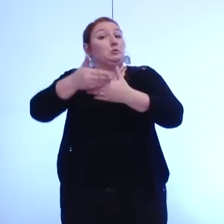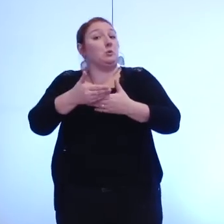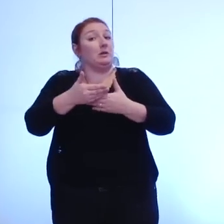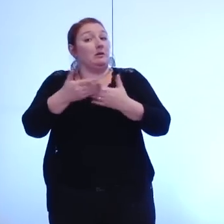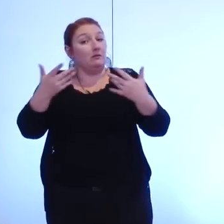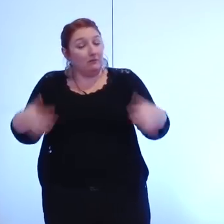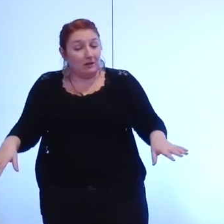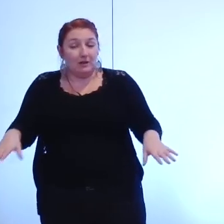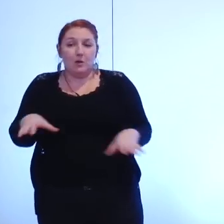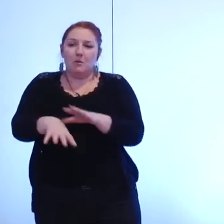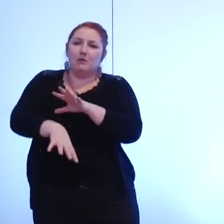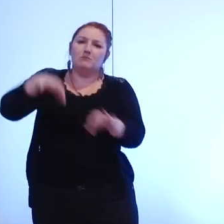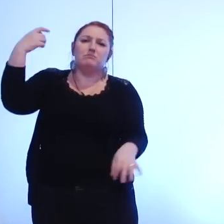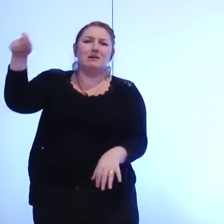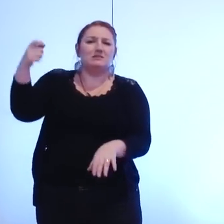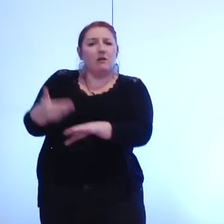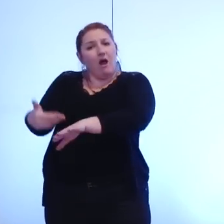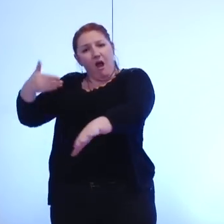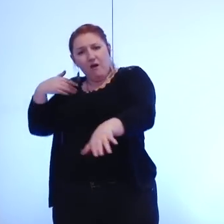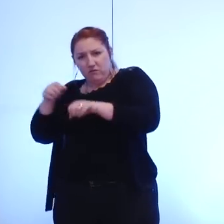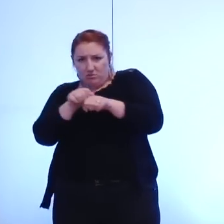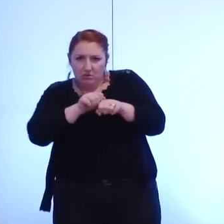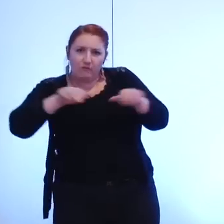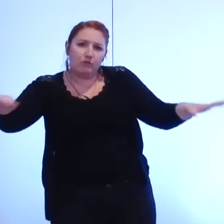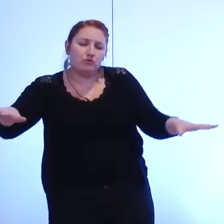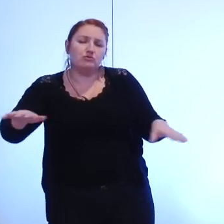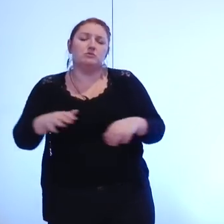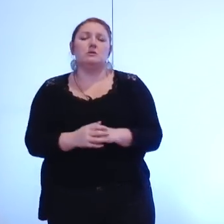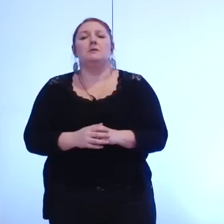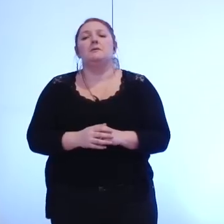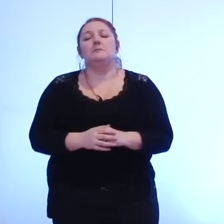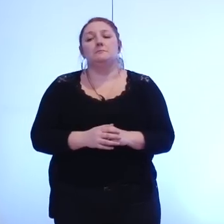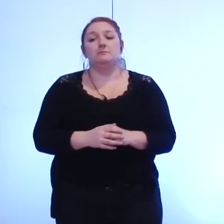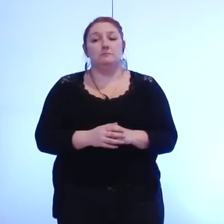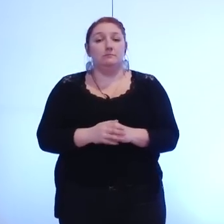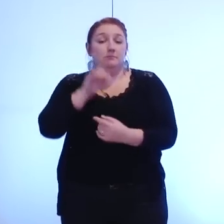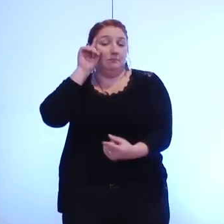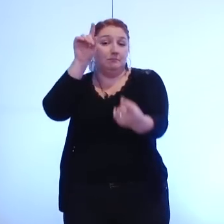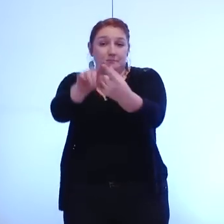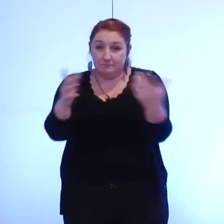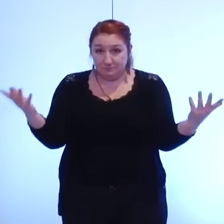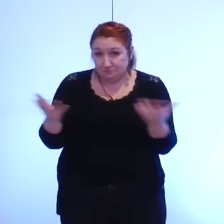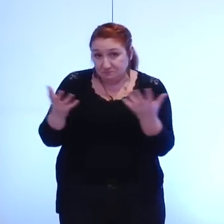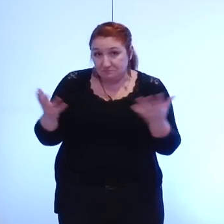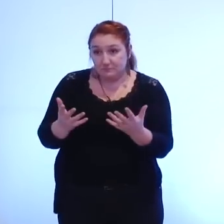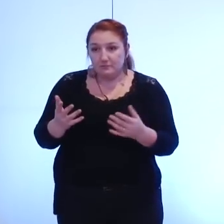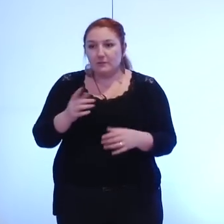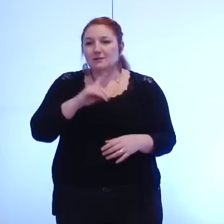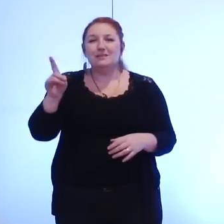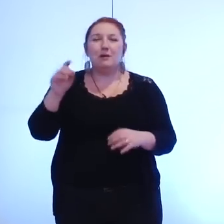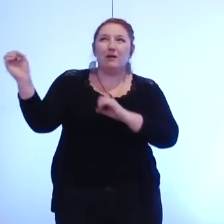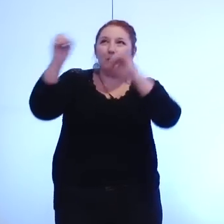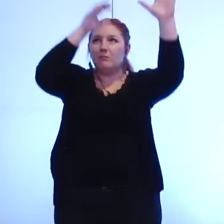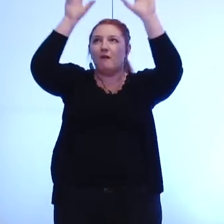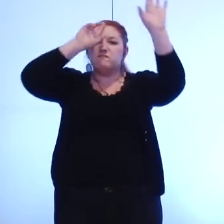l'élection du président et de son exécutif tourner non pas vers un fantasme de